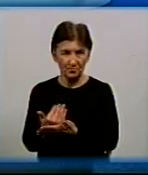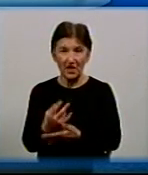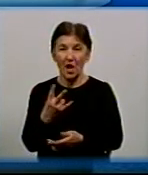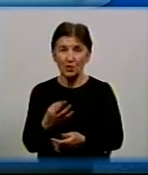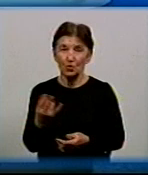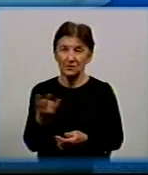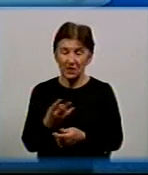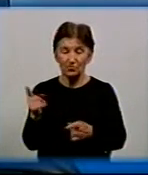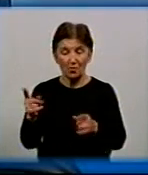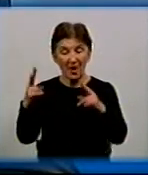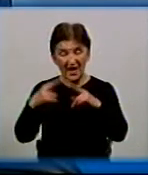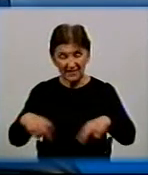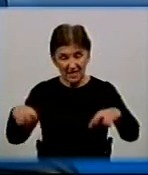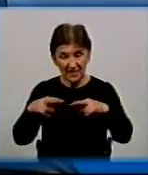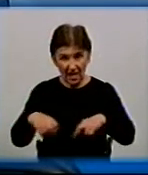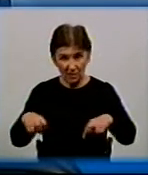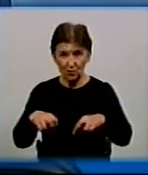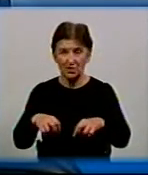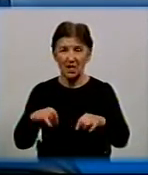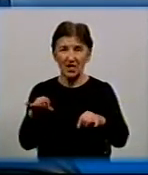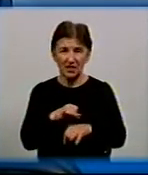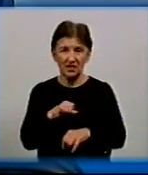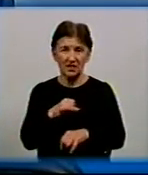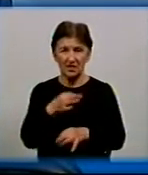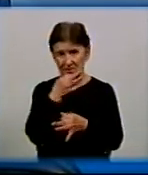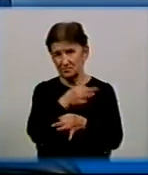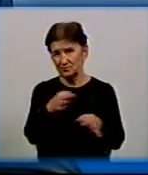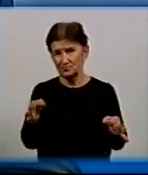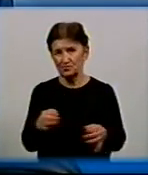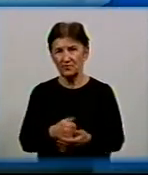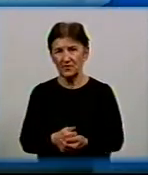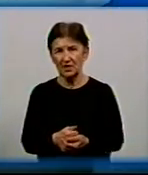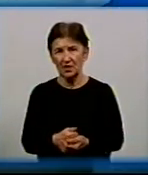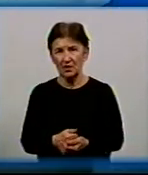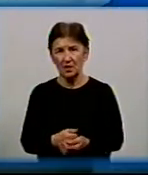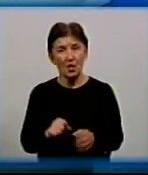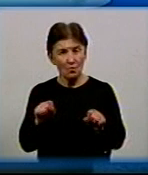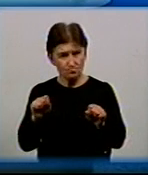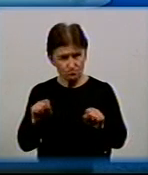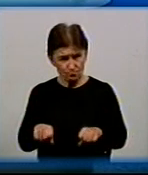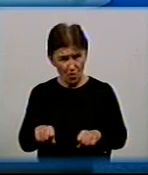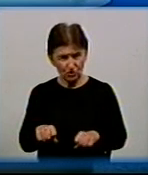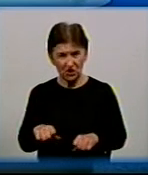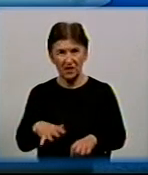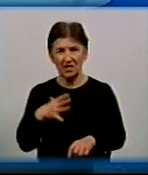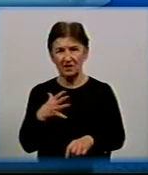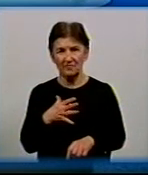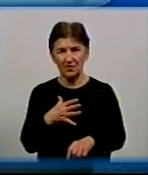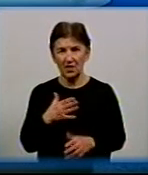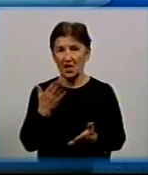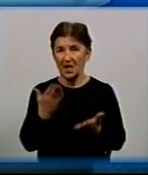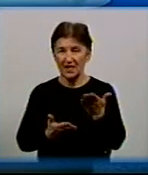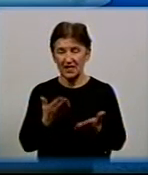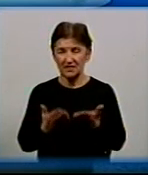фахівців, які розглянуть і винесуть це на розгляд виконавчого комітету. Тобто зміну тарифу таки можлива? Навіть вже протягом цього поля? Якщо